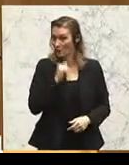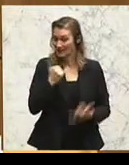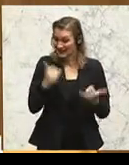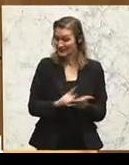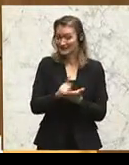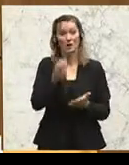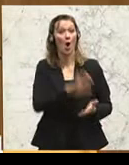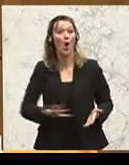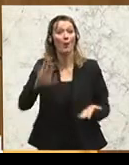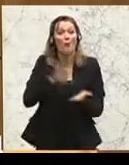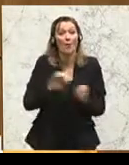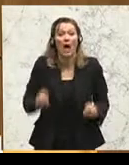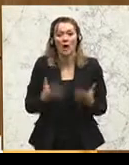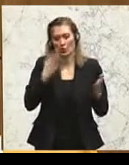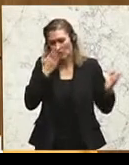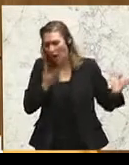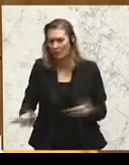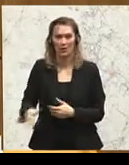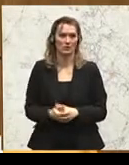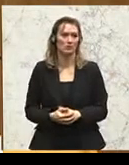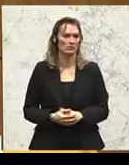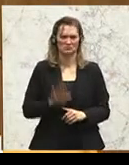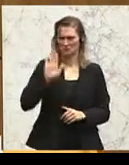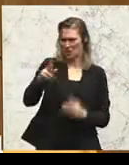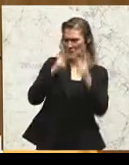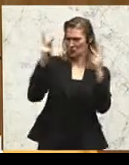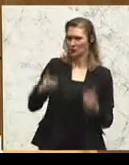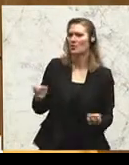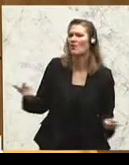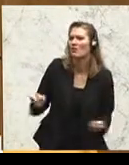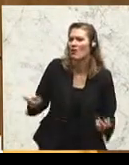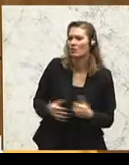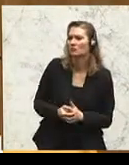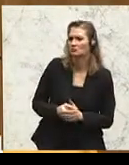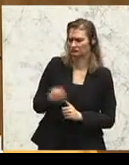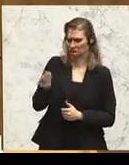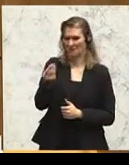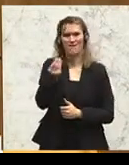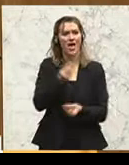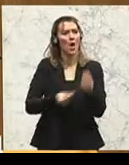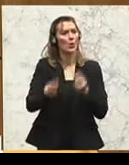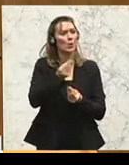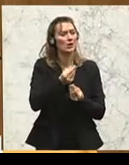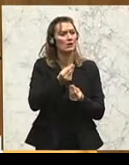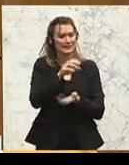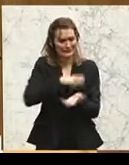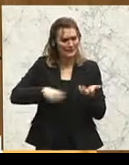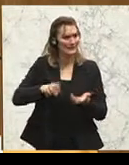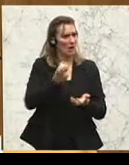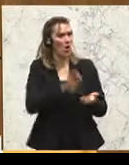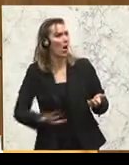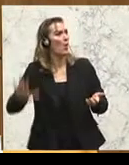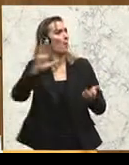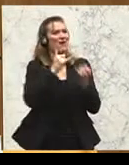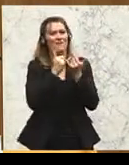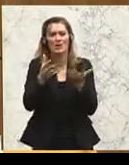beschäftigen. Ja, wo ist denn Ihr Konzept? Wie sollen wir denn die Währungskrise lösen auf europäischer Ebene? Wie sollen